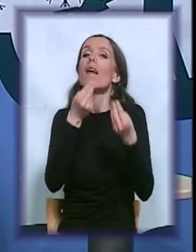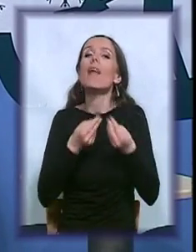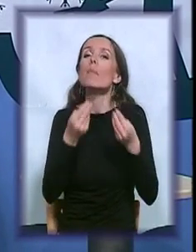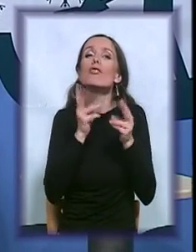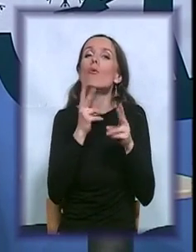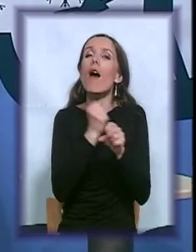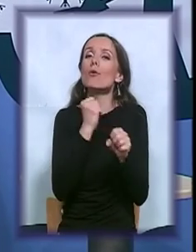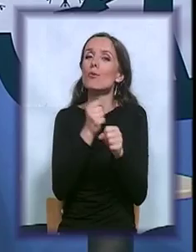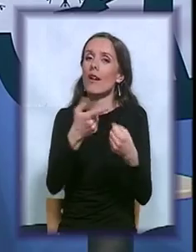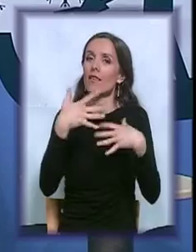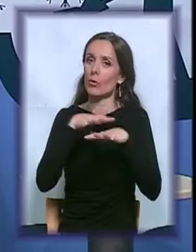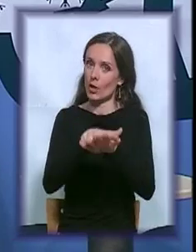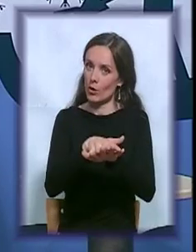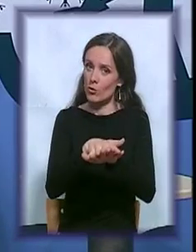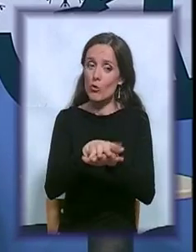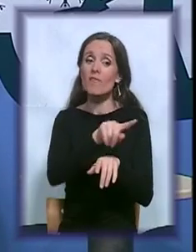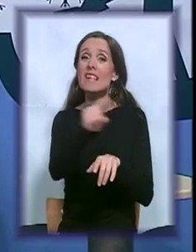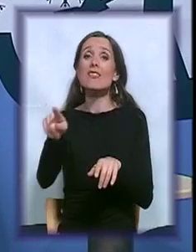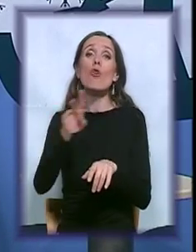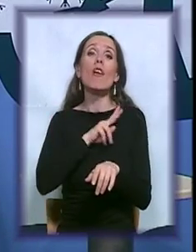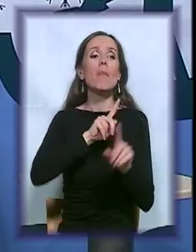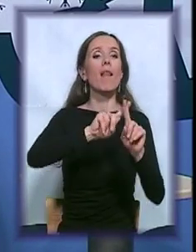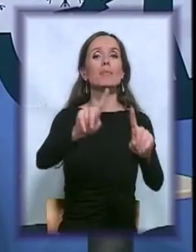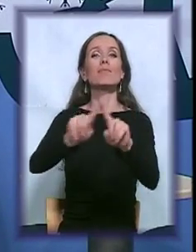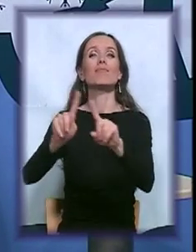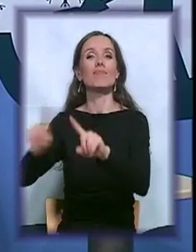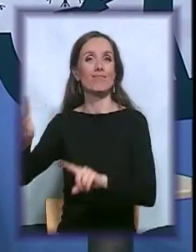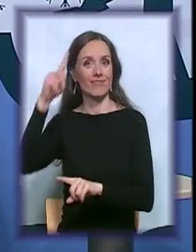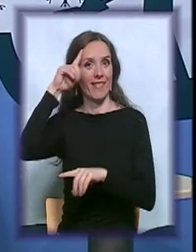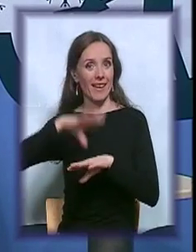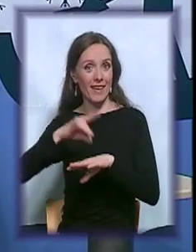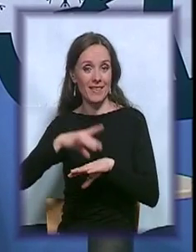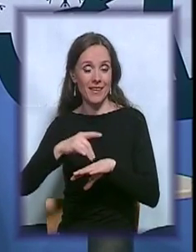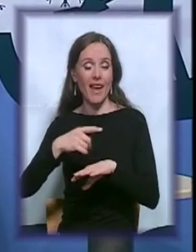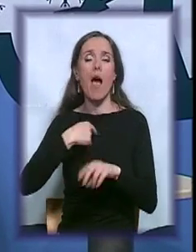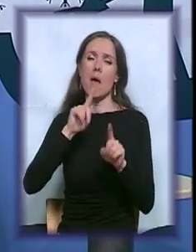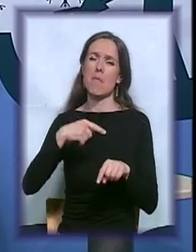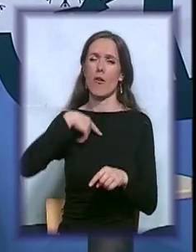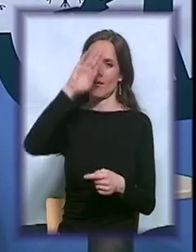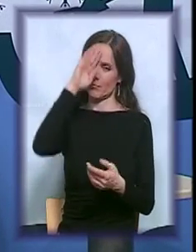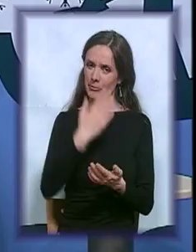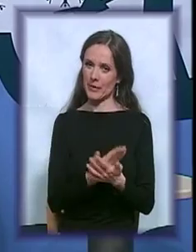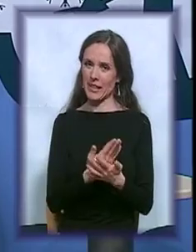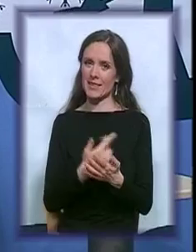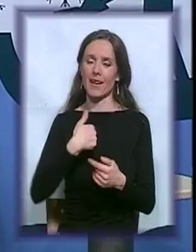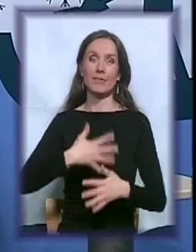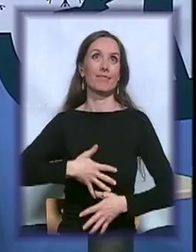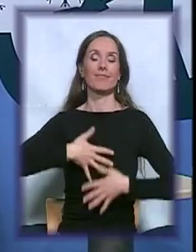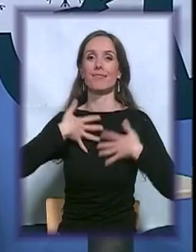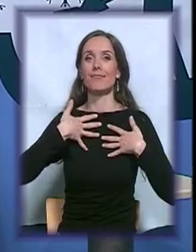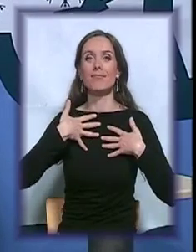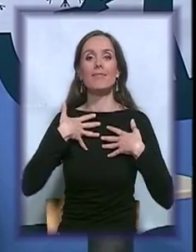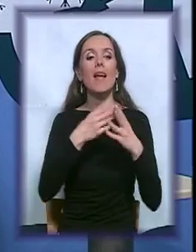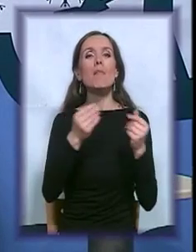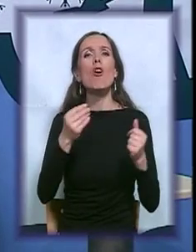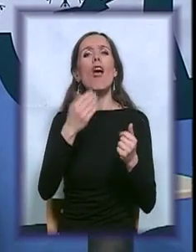radili. Svaku imao različitu ideju. Moram priznati da sam veoma obradovana što većina škola,